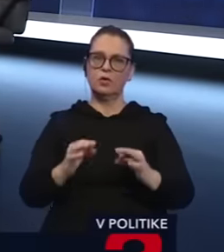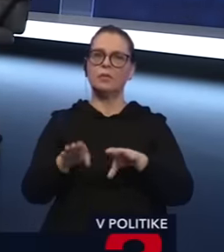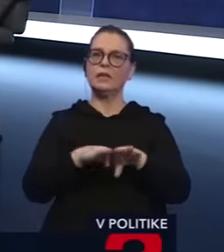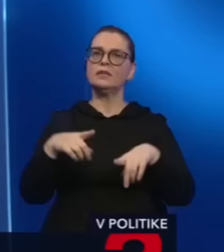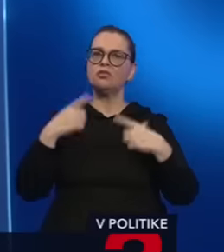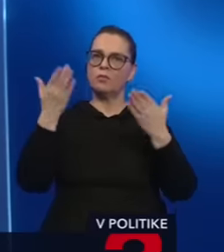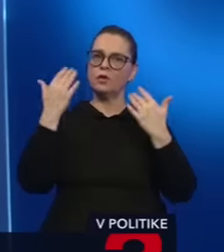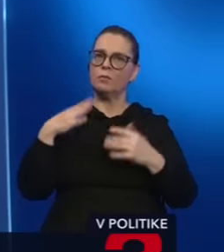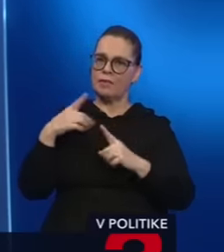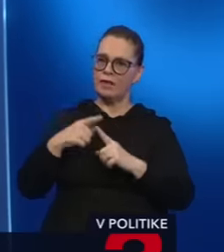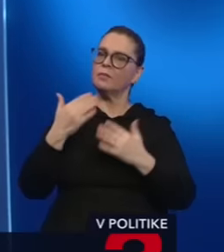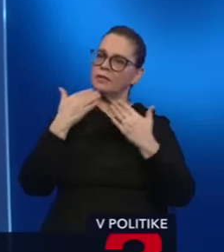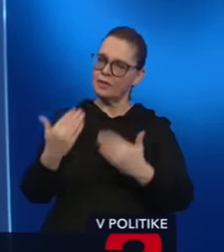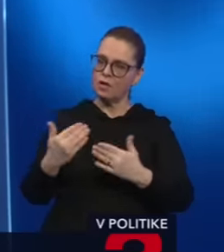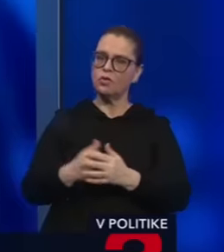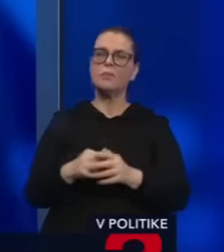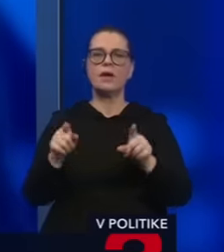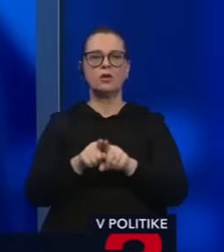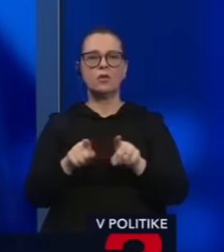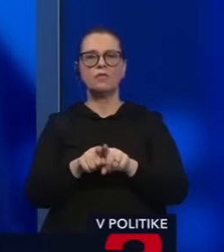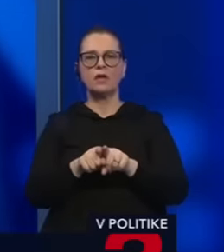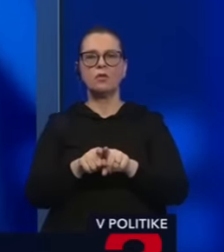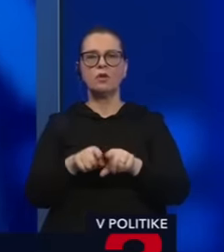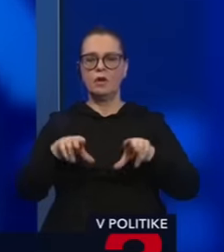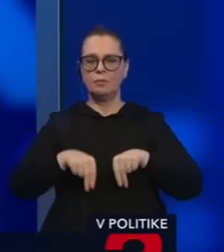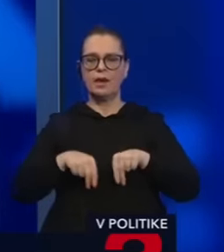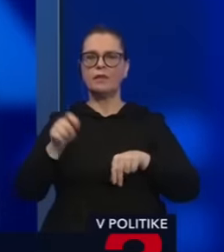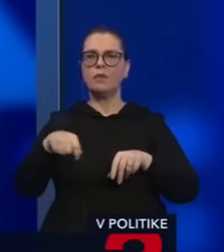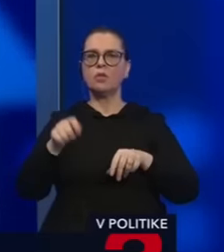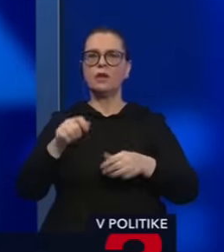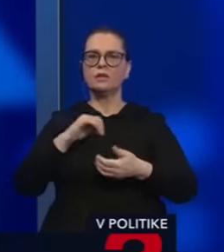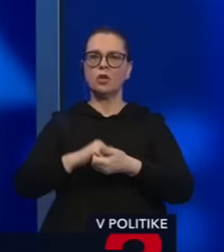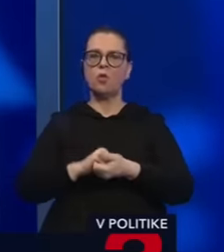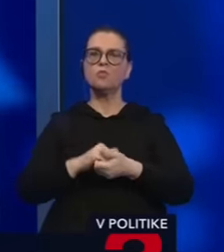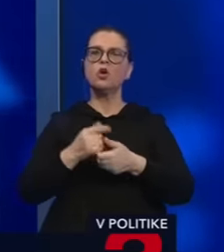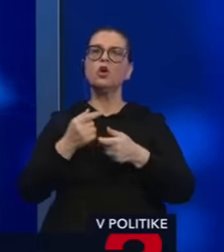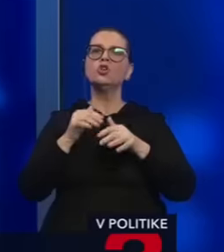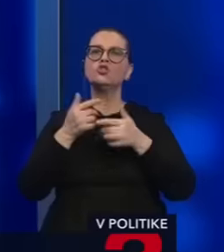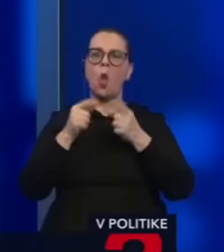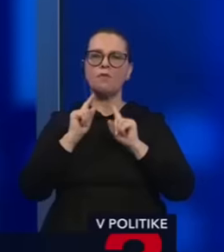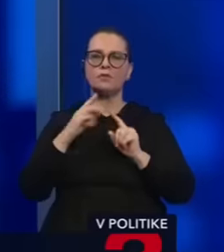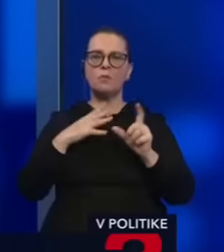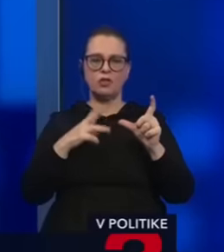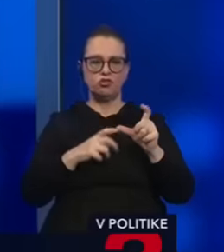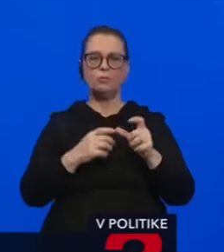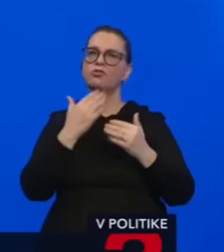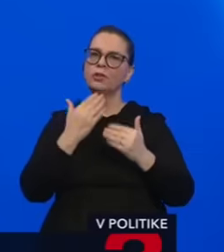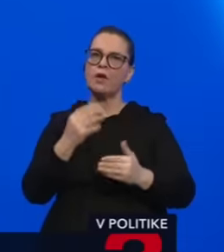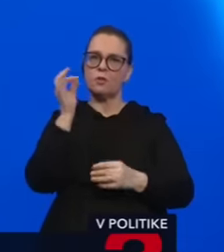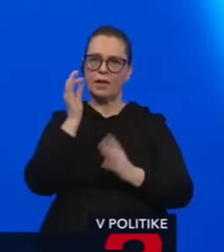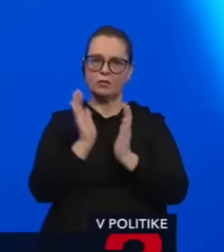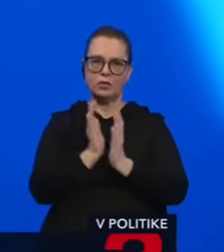prostria Tomáš Taraba. Ďakujem. A to isté platí aj predsedovi poslaneckého klubu Slovensko Michalovi Šipošovi. Ďakujem peknú nedeľu.